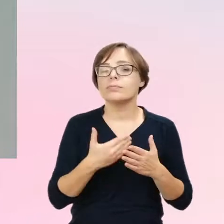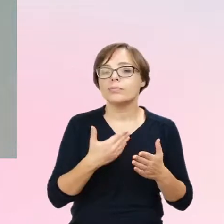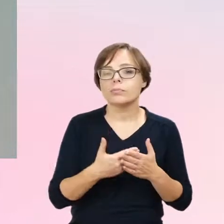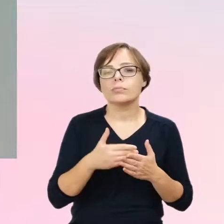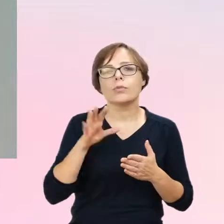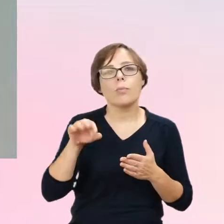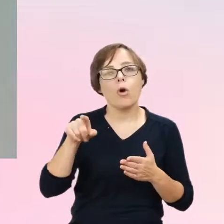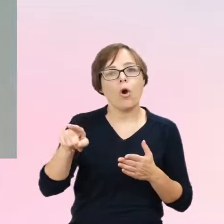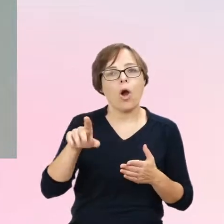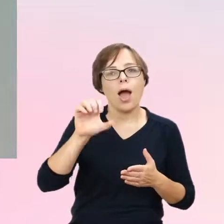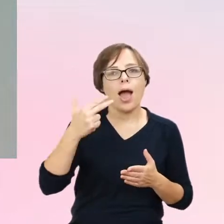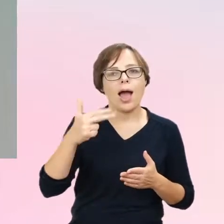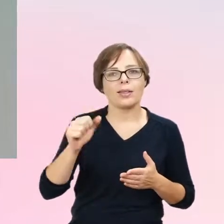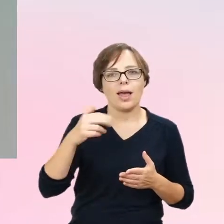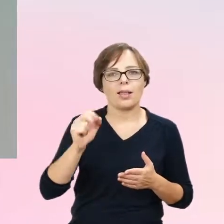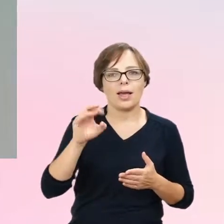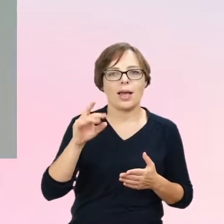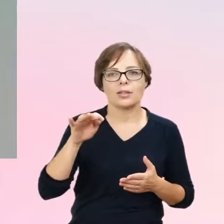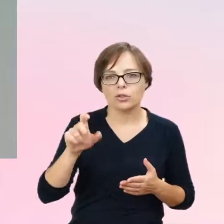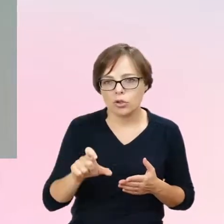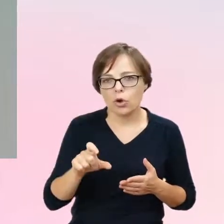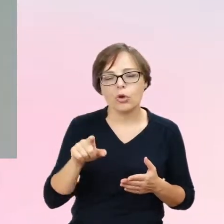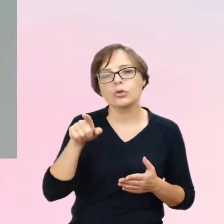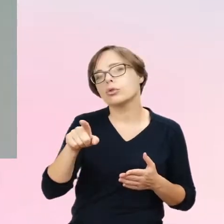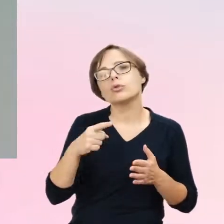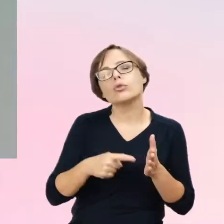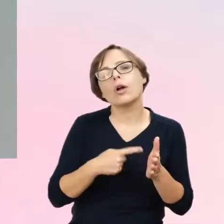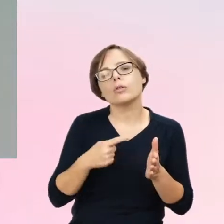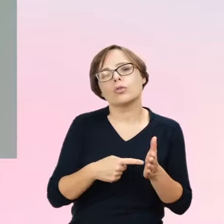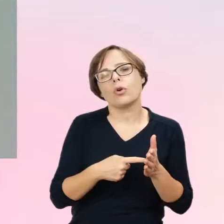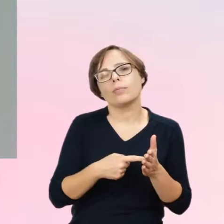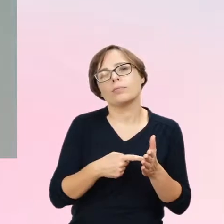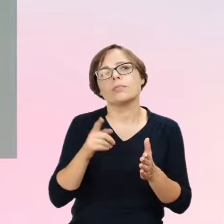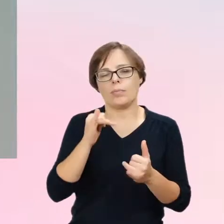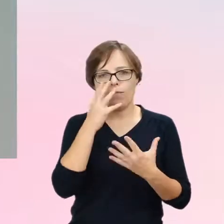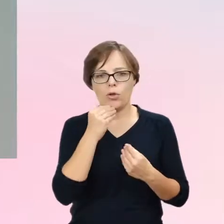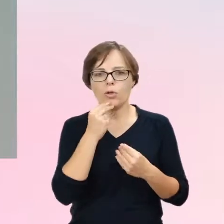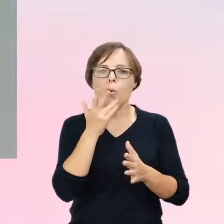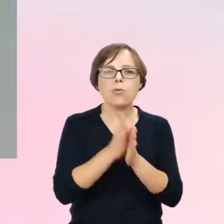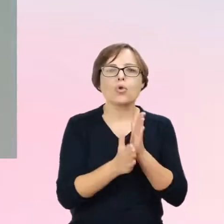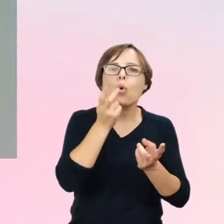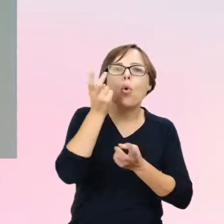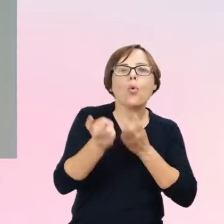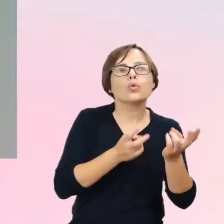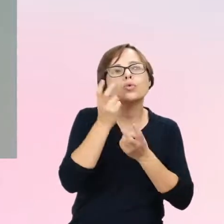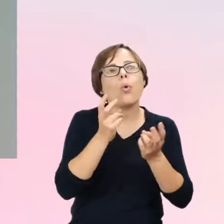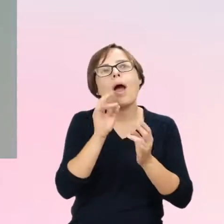anankastyczności, ona się przejawia w tym jakby poszukiwaniu idealnego wizerunku.